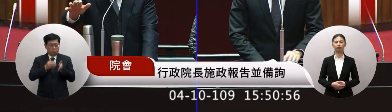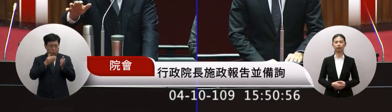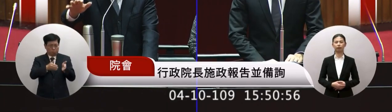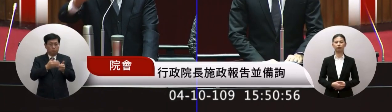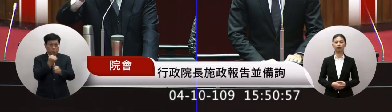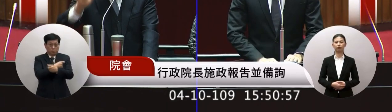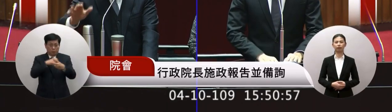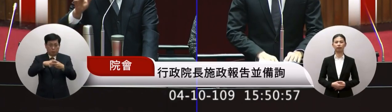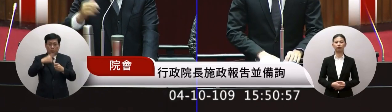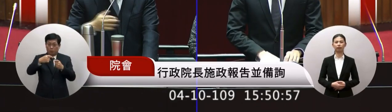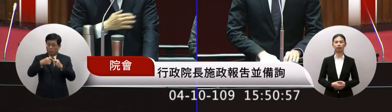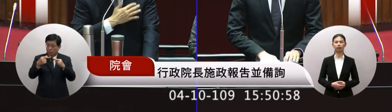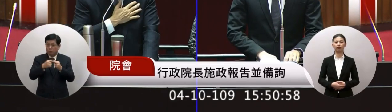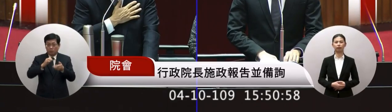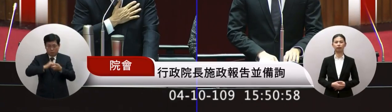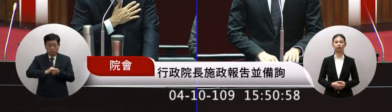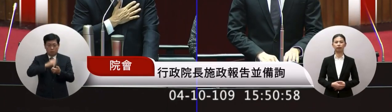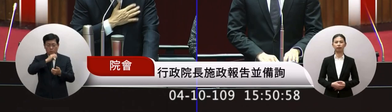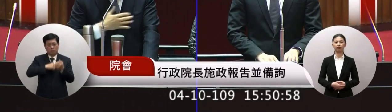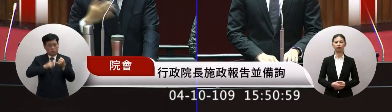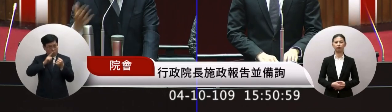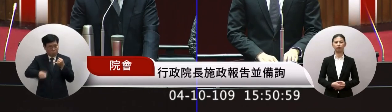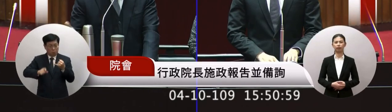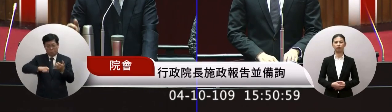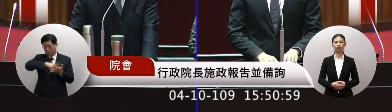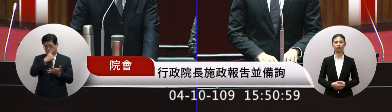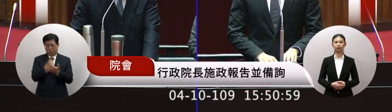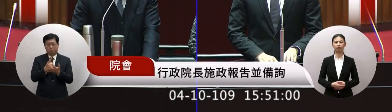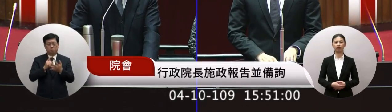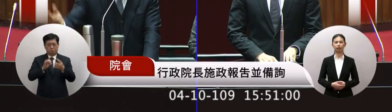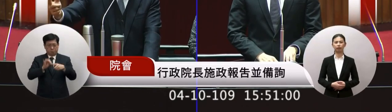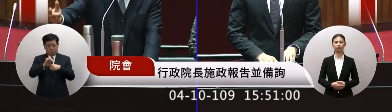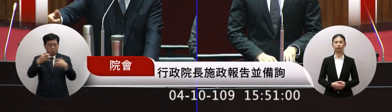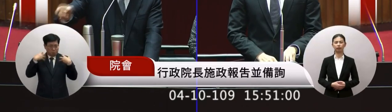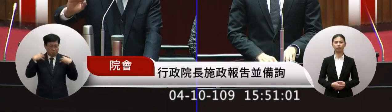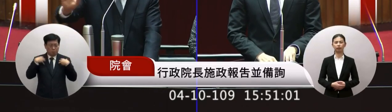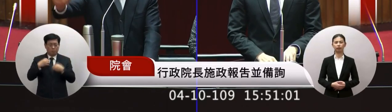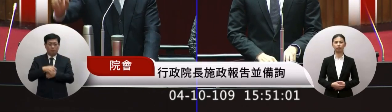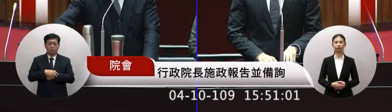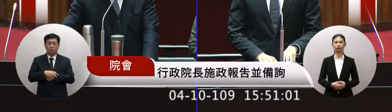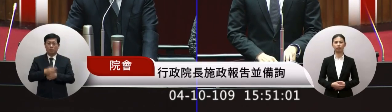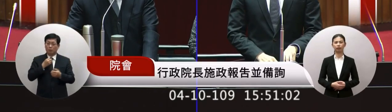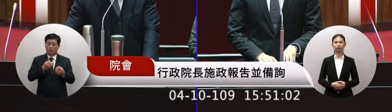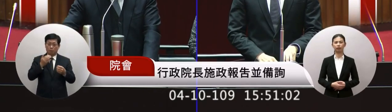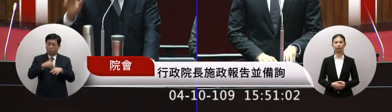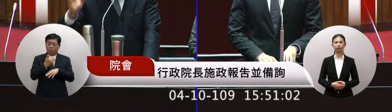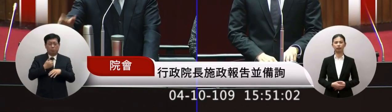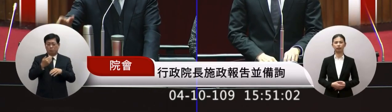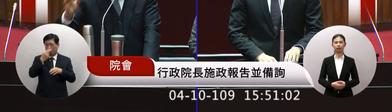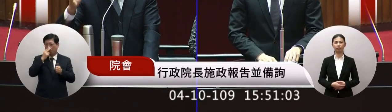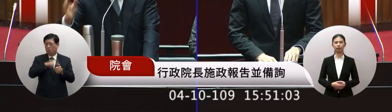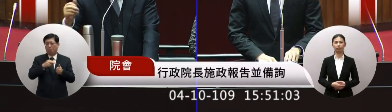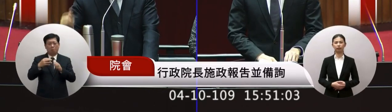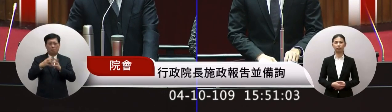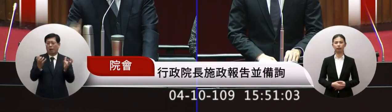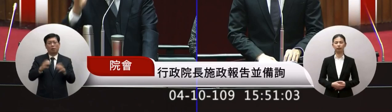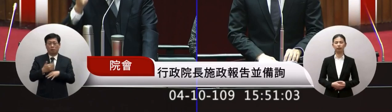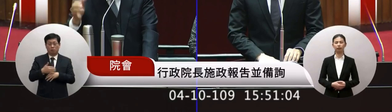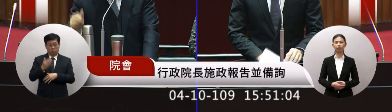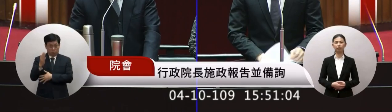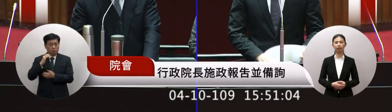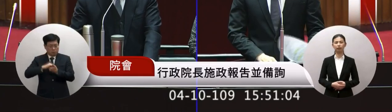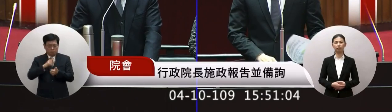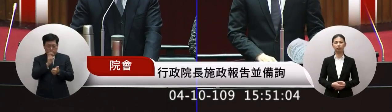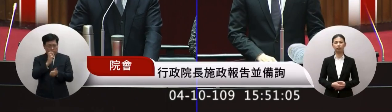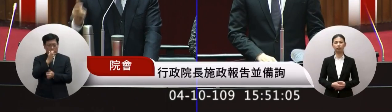年金一定負責後蓋負負的責任意思是廟棟政府一定把